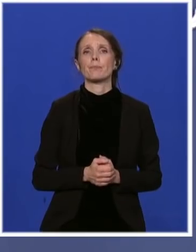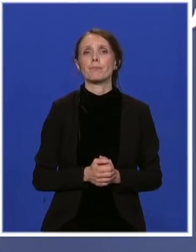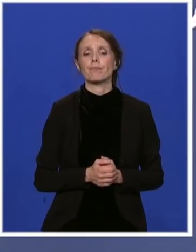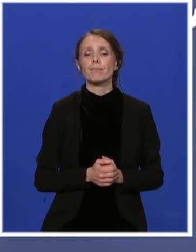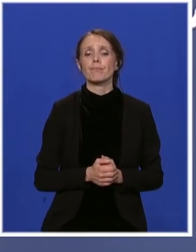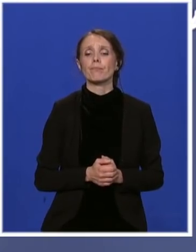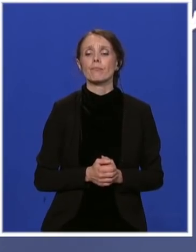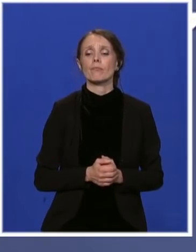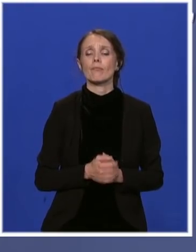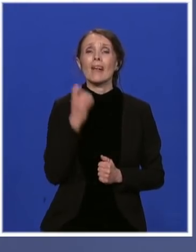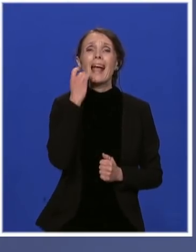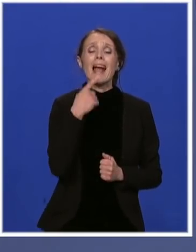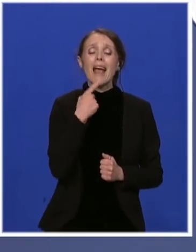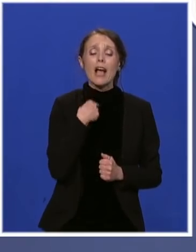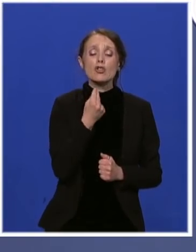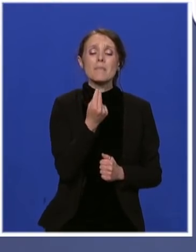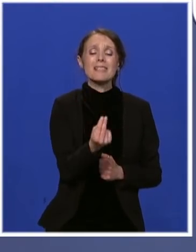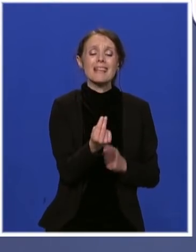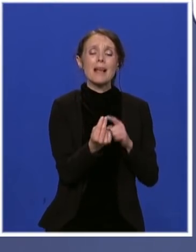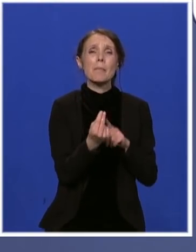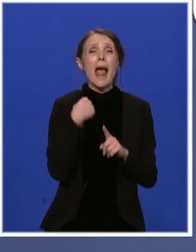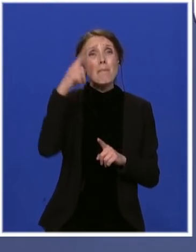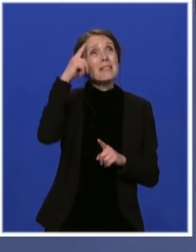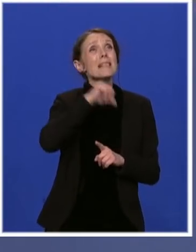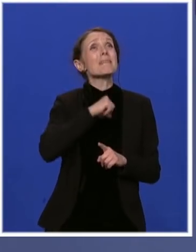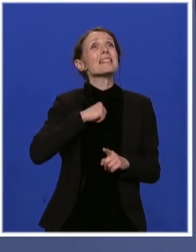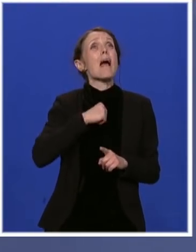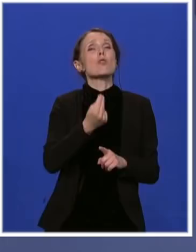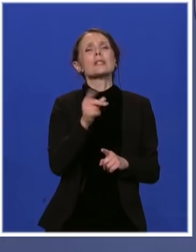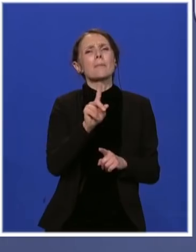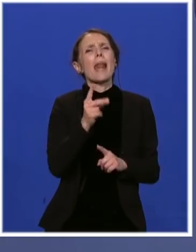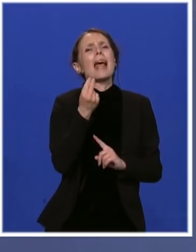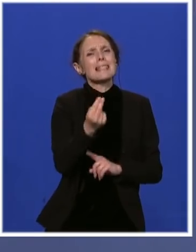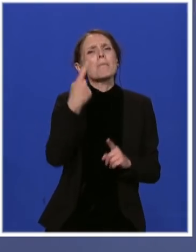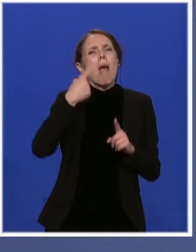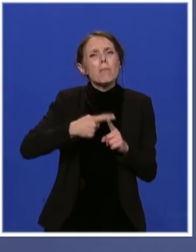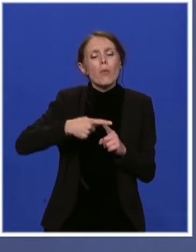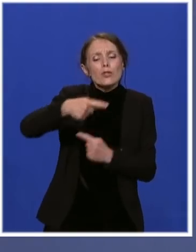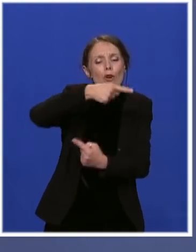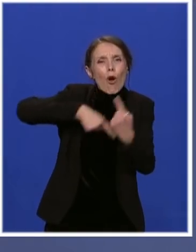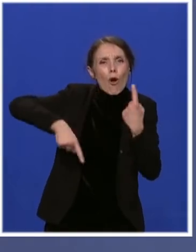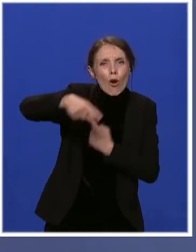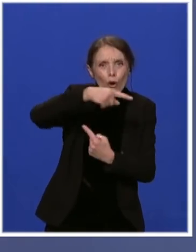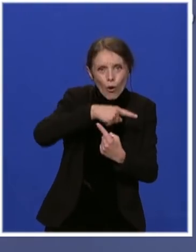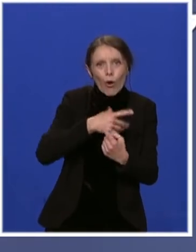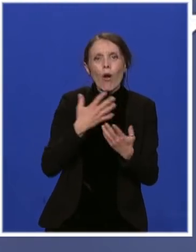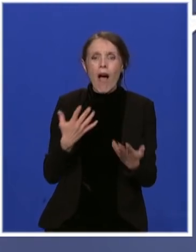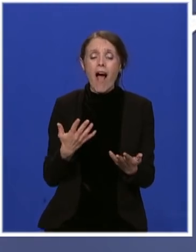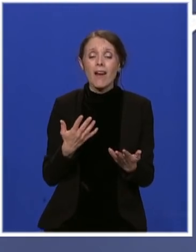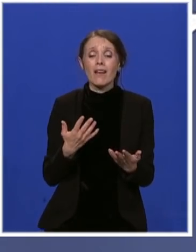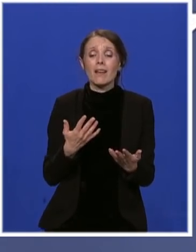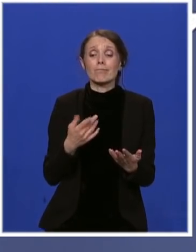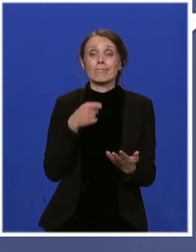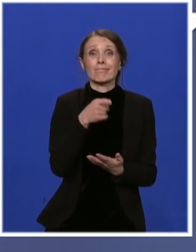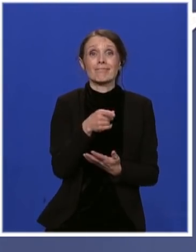Kad kažem Srbiju uvijek mislim i Srbiju i na sve druge ali Srbije nekako kad gledate po tim različitim parametrima